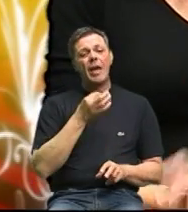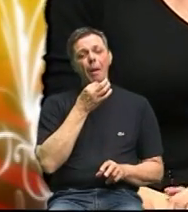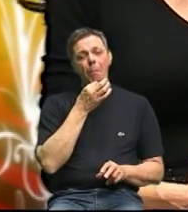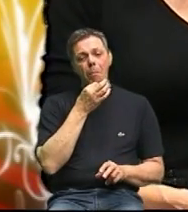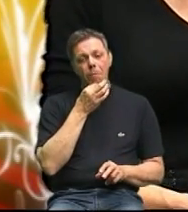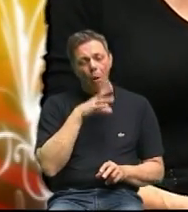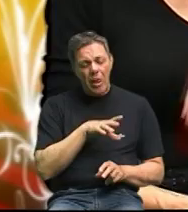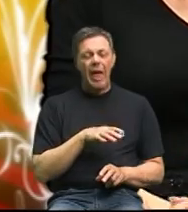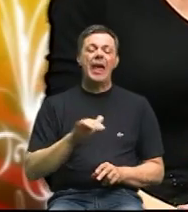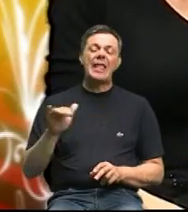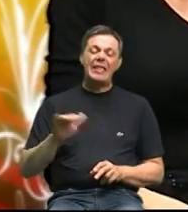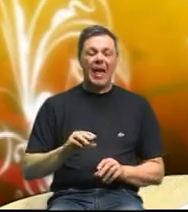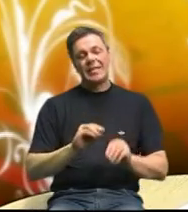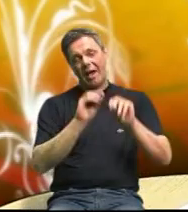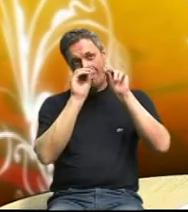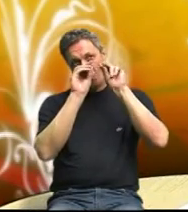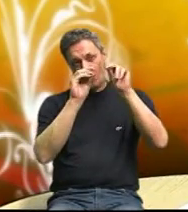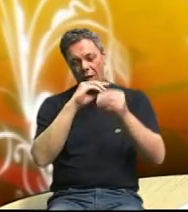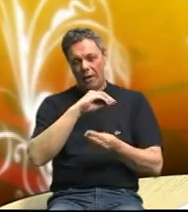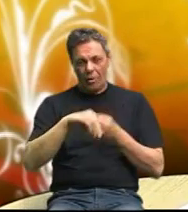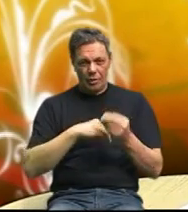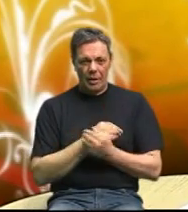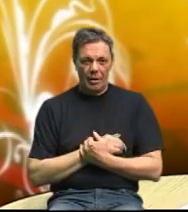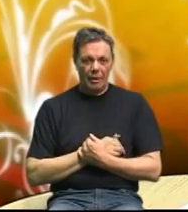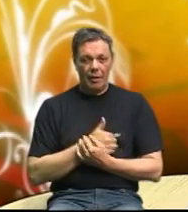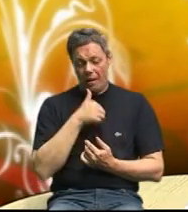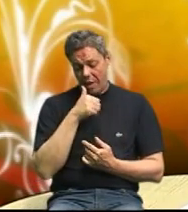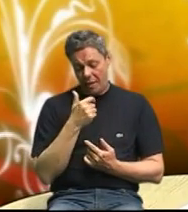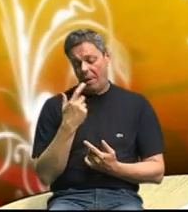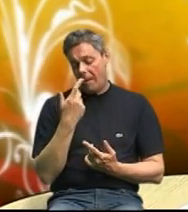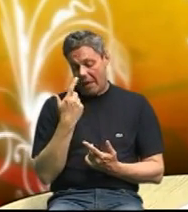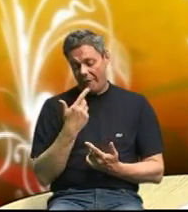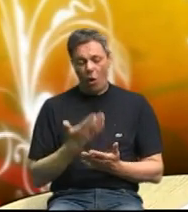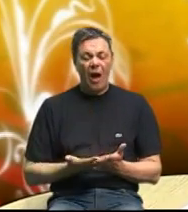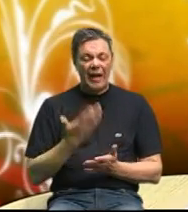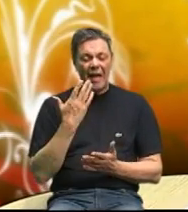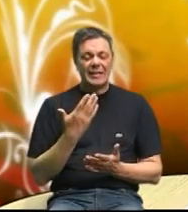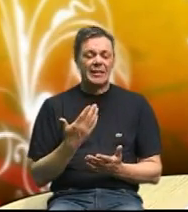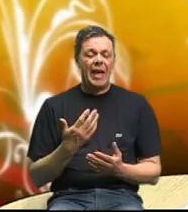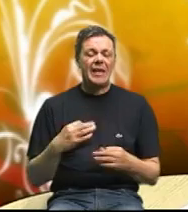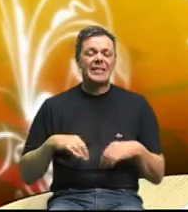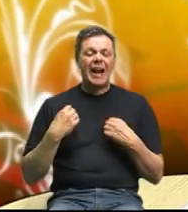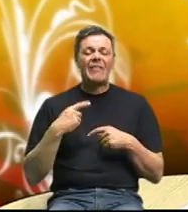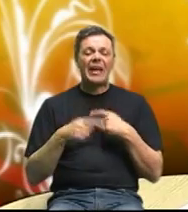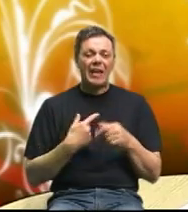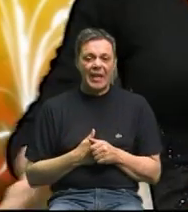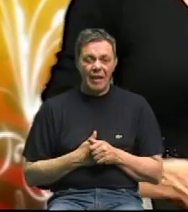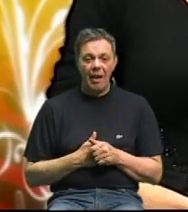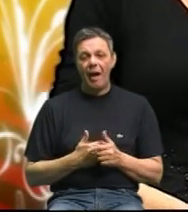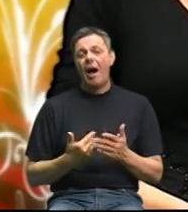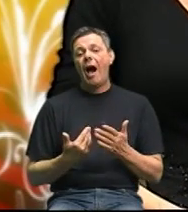dobro malo te ali je super ideja da i zdrava generacija bi rastla a nova generacija bi učila